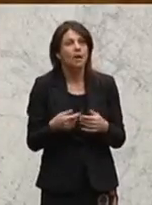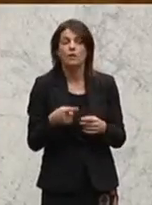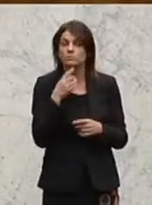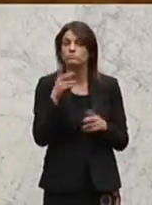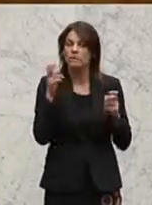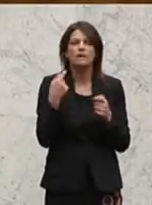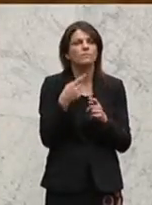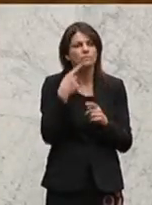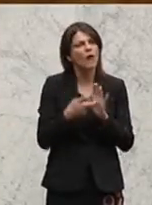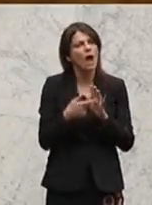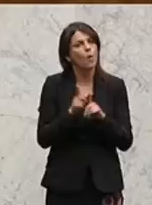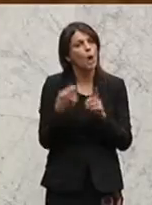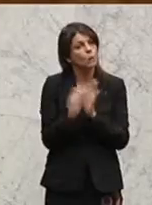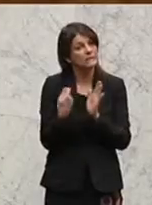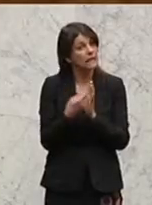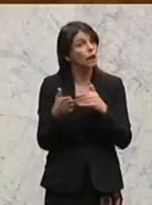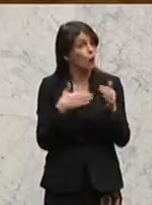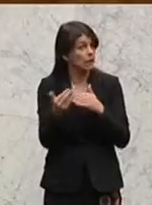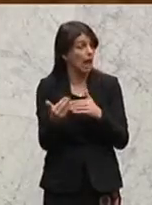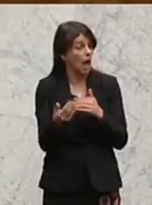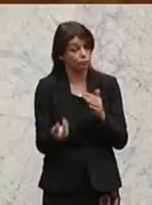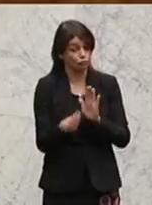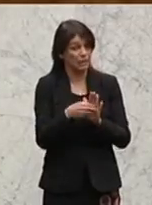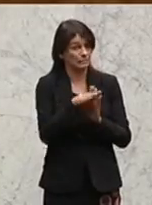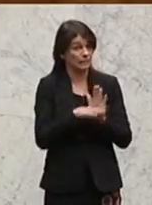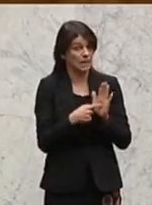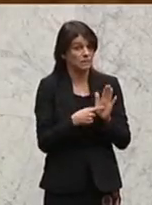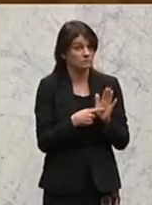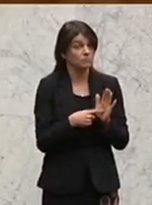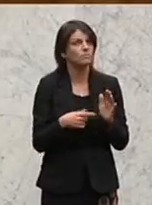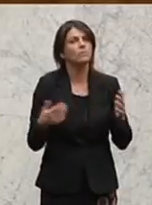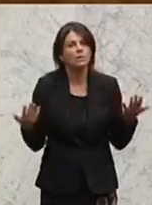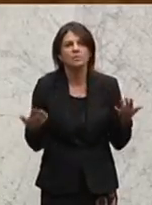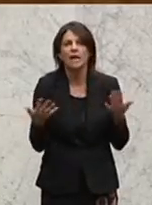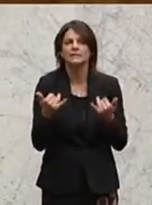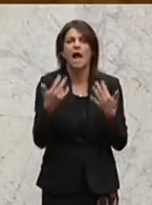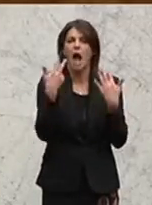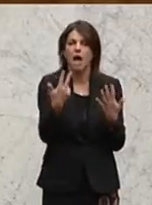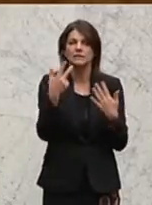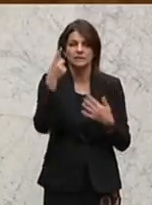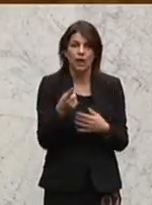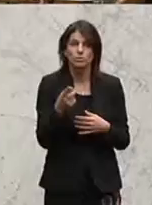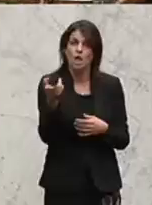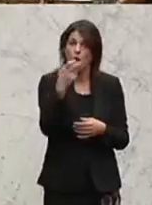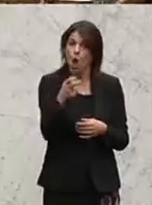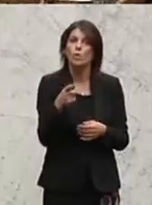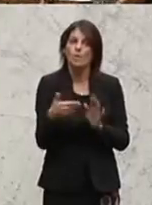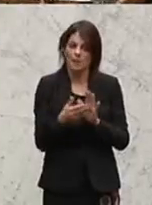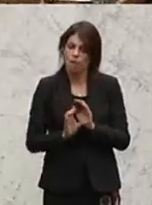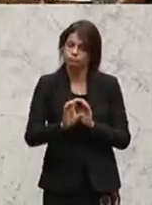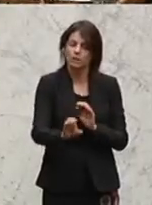kostenneutral, so wie ich das aus dem Gesetz lese, ist ausschließlich, dass diese 80.000 Euro, die für die Überwachung